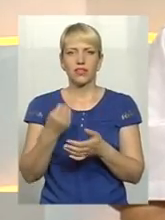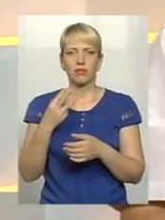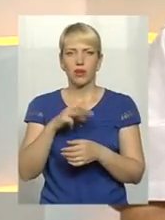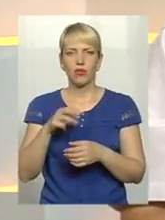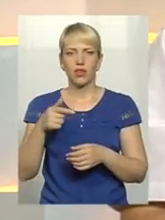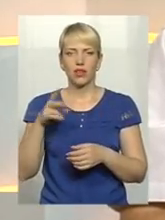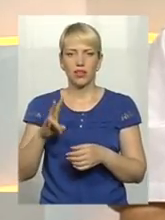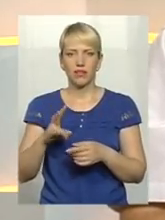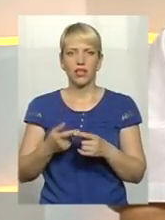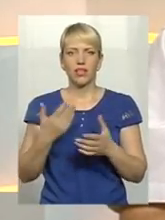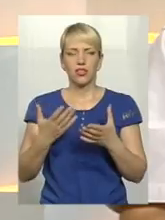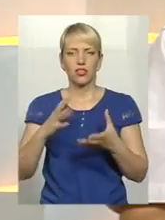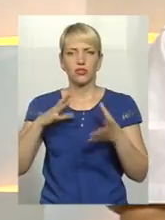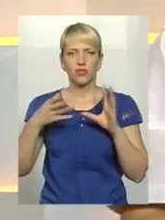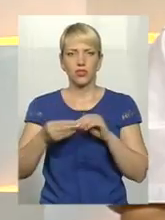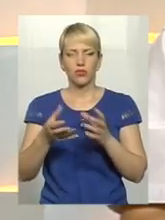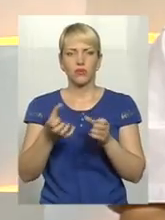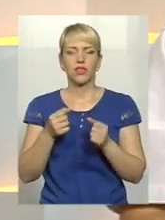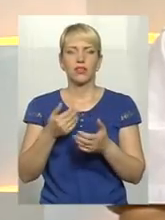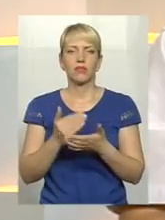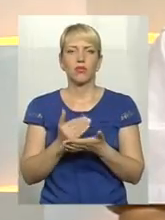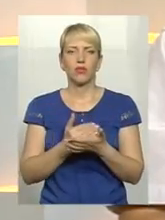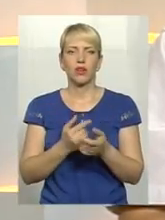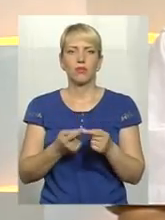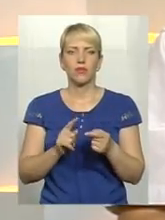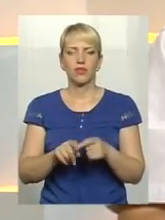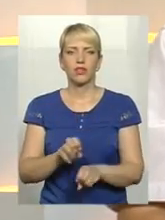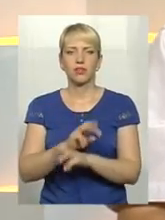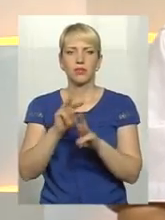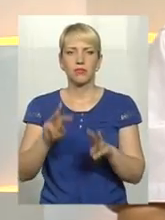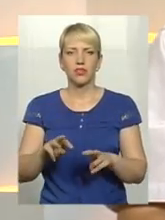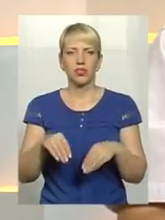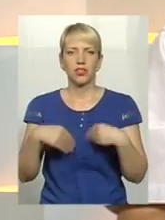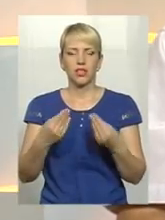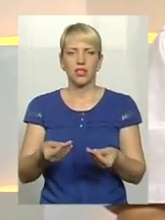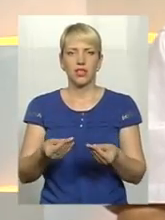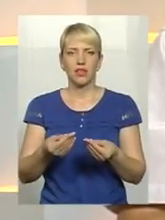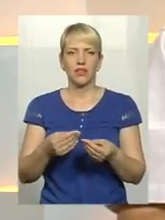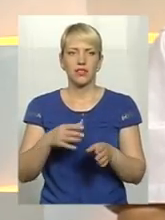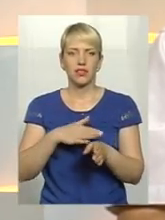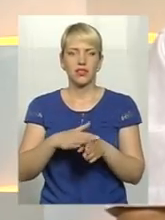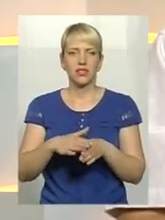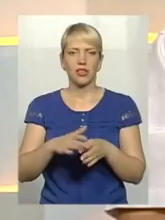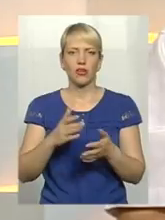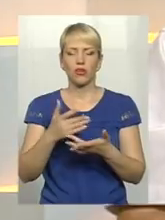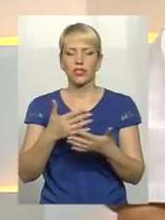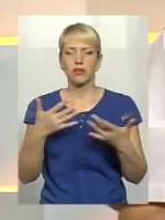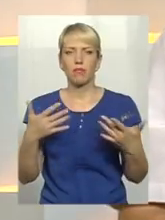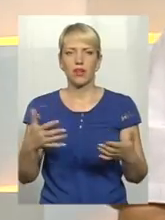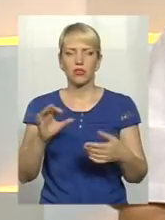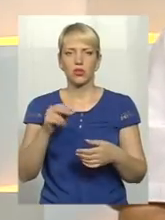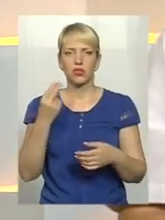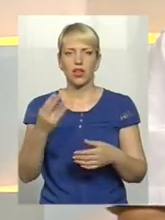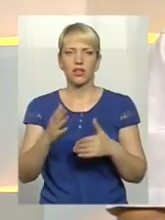Якщо взяти в цілому програму, вона забезпечує надання цілого спектру і соціальних, і